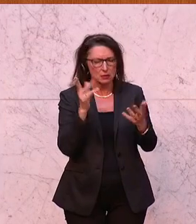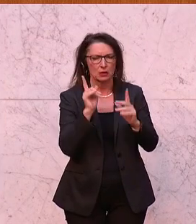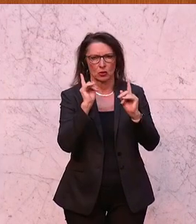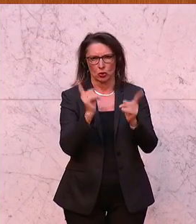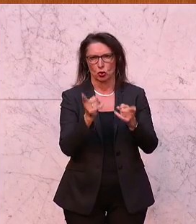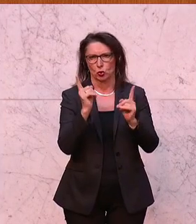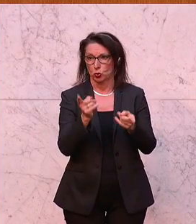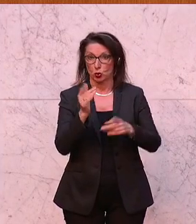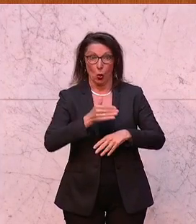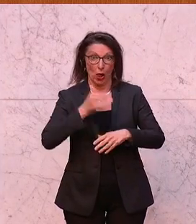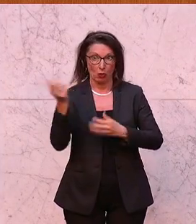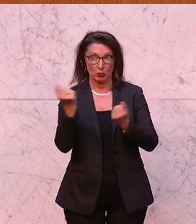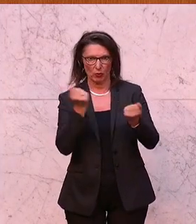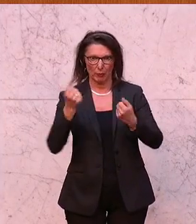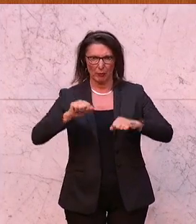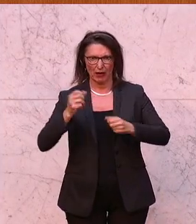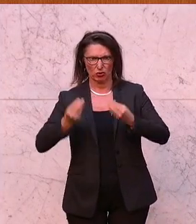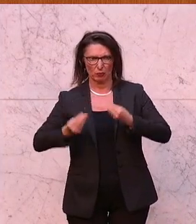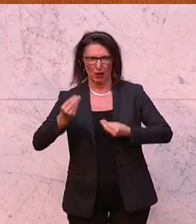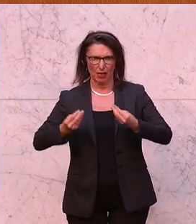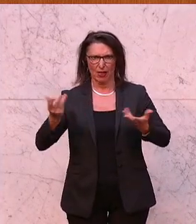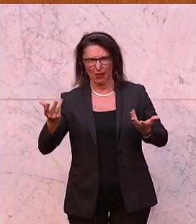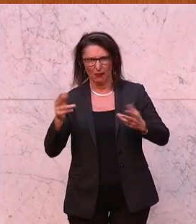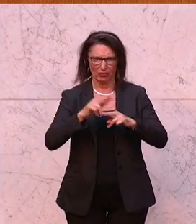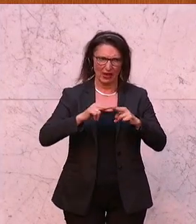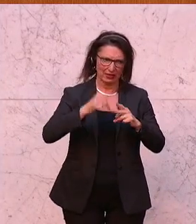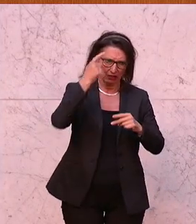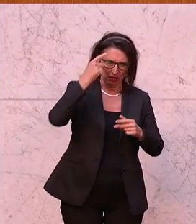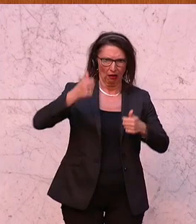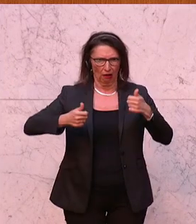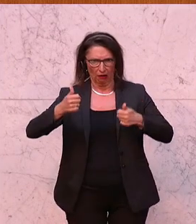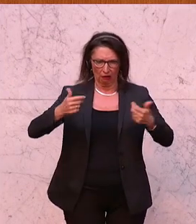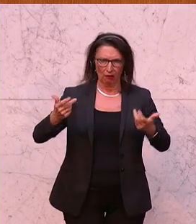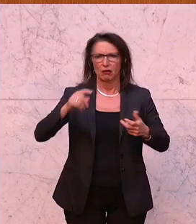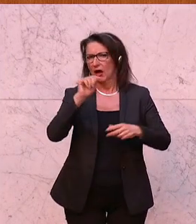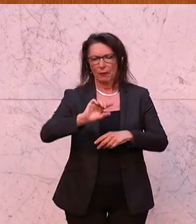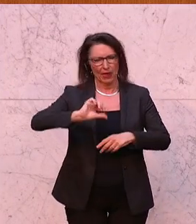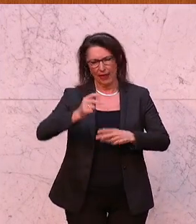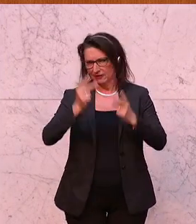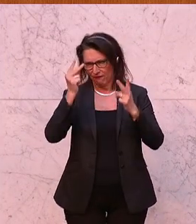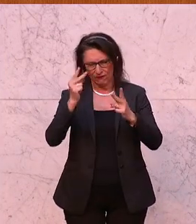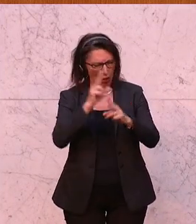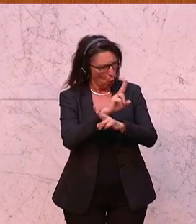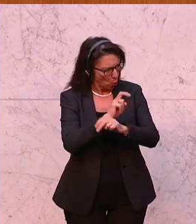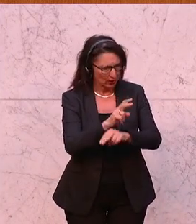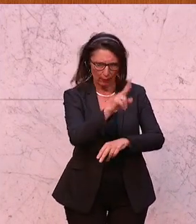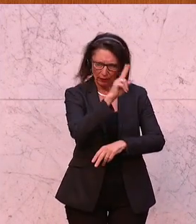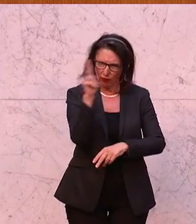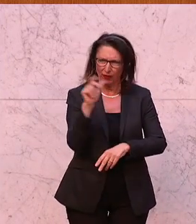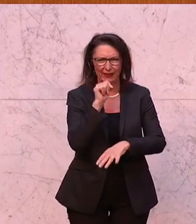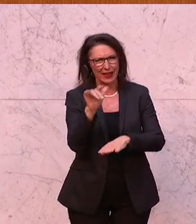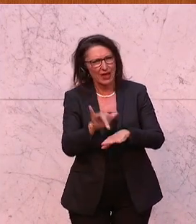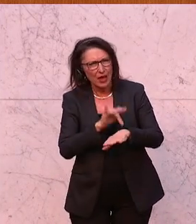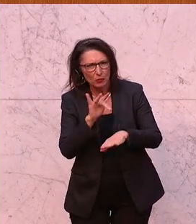nationalen und europäischen Denken, welcher stattfinden sollte, hier an erster Stelle stehen. Keine Emotionen, nicht